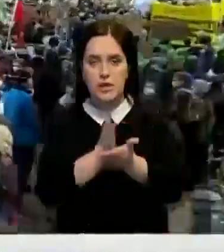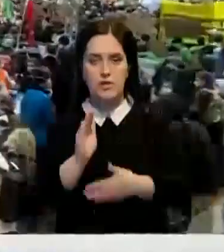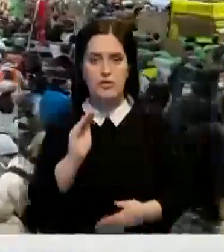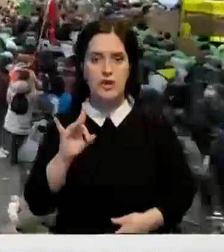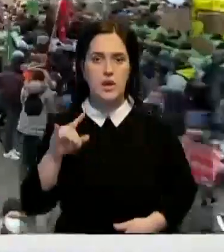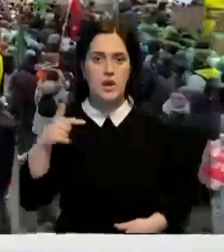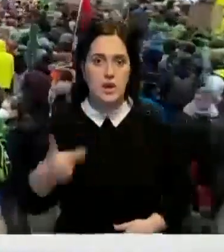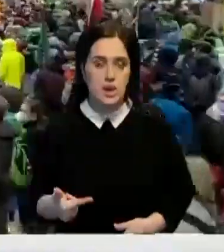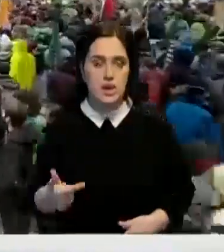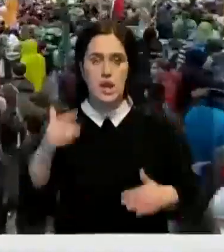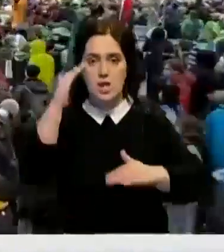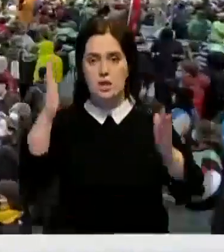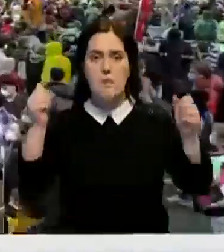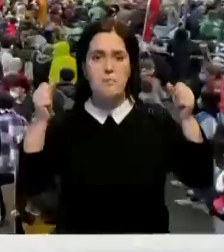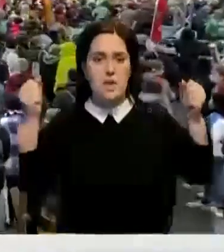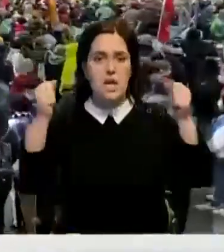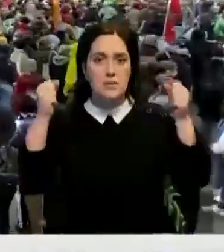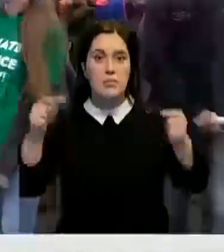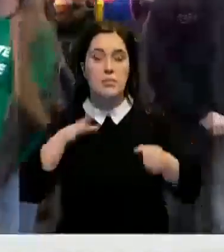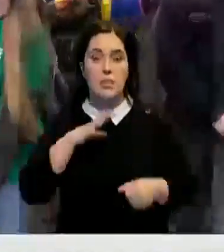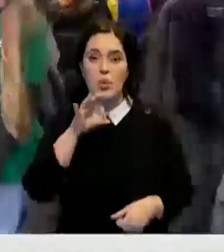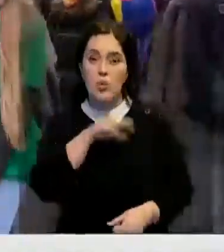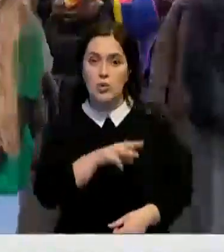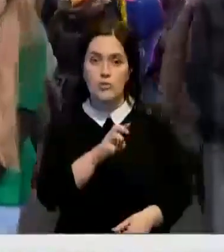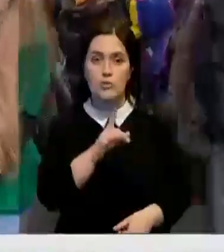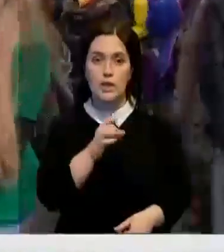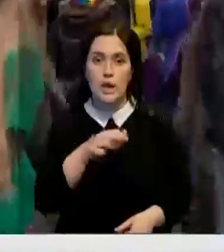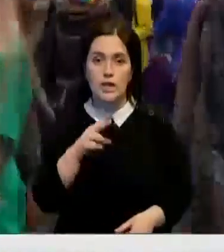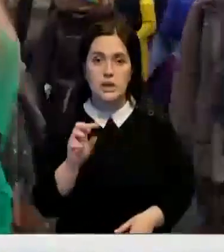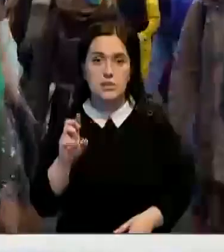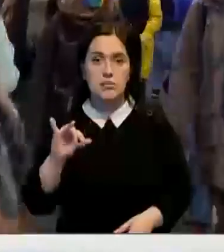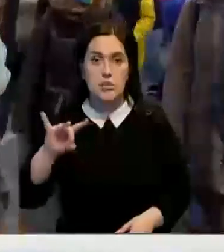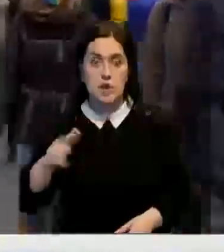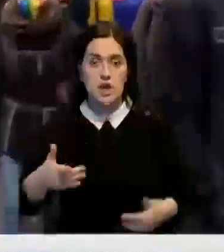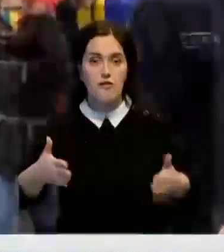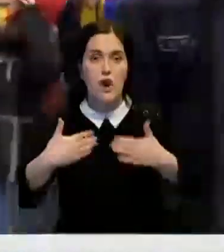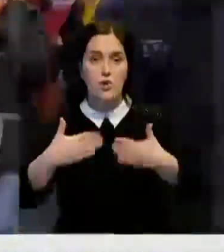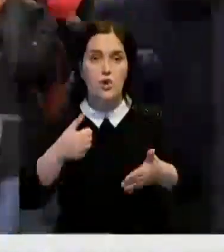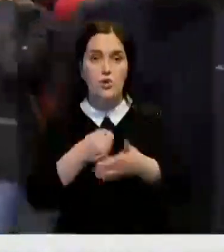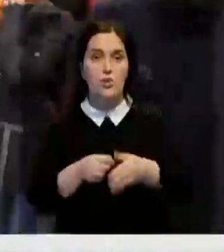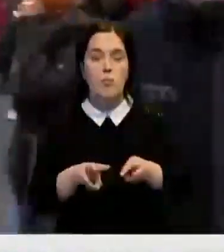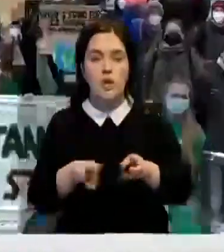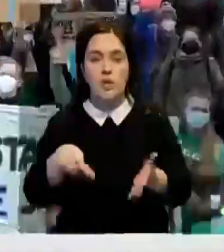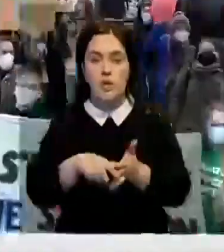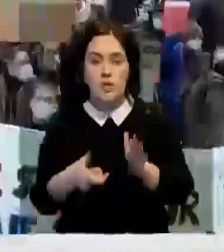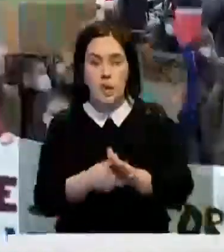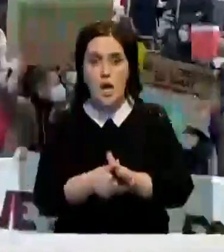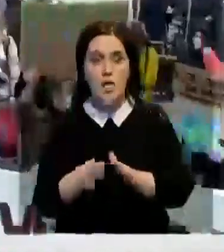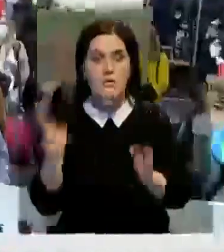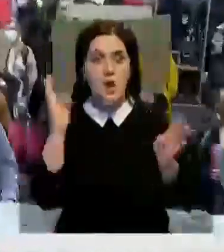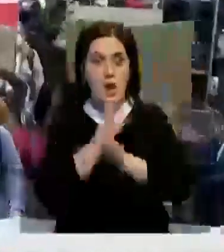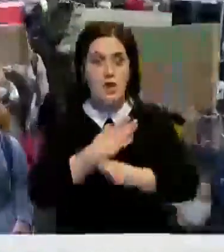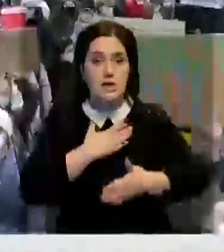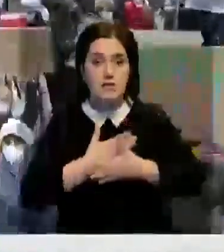климатической политике ФРГ. С плакатами и транспарантами участники прошли от Бранденбургских ворот до правительственного квартала.